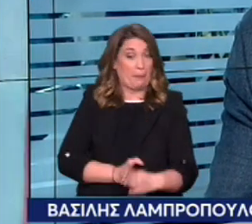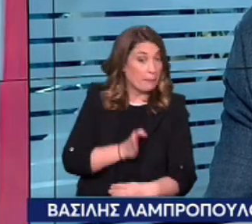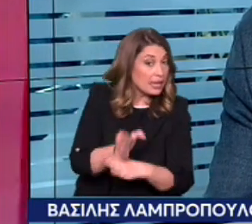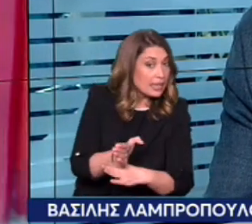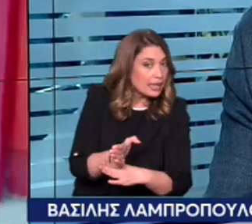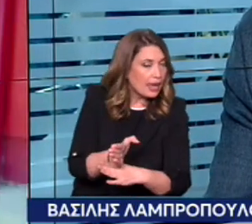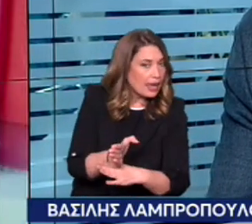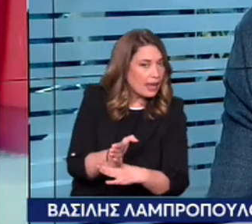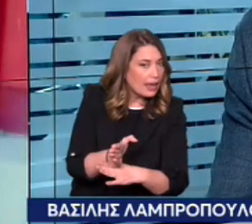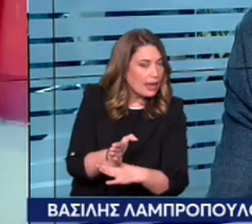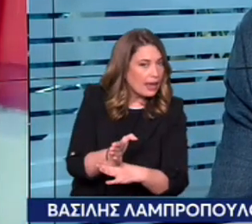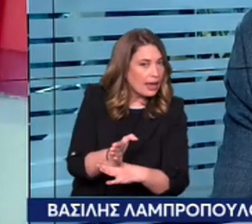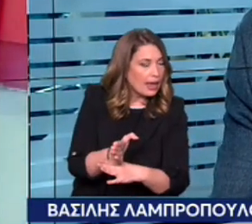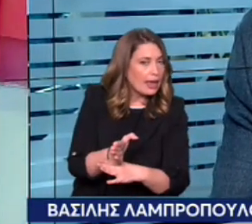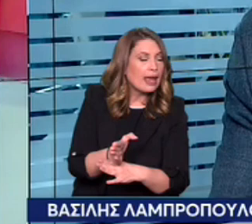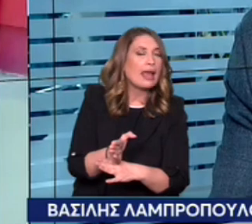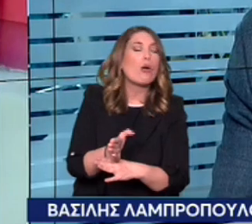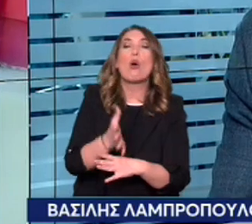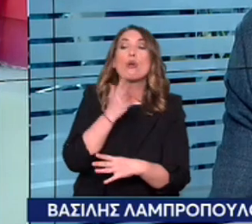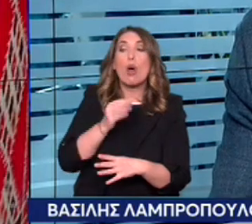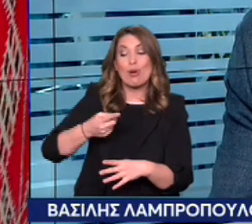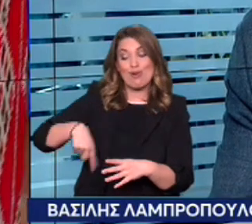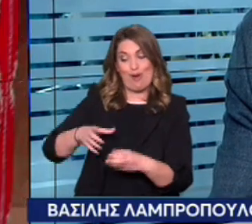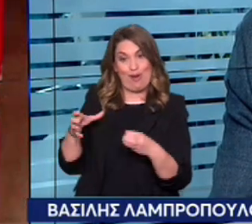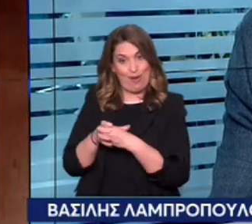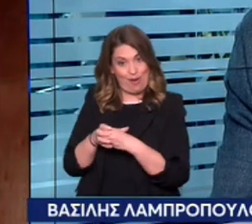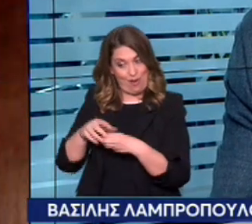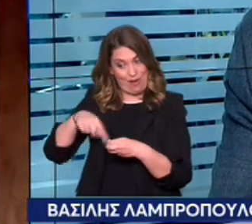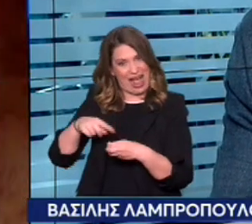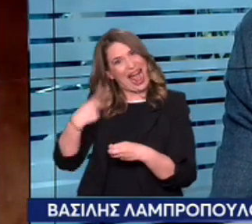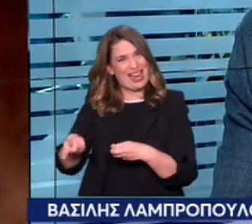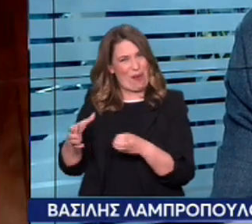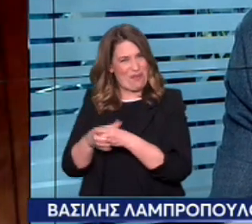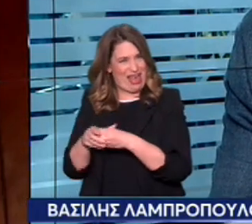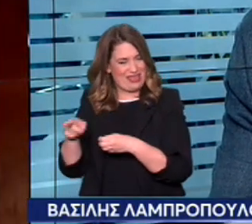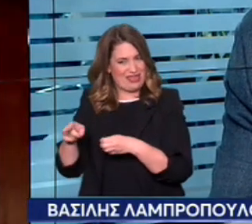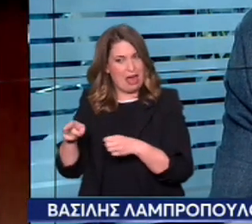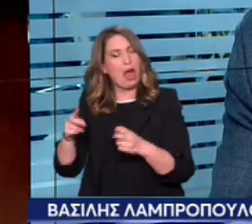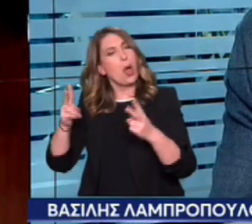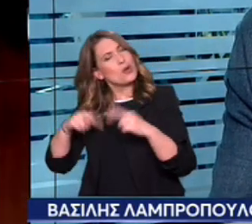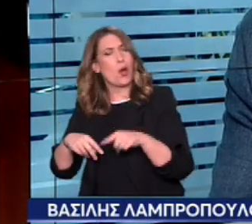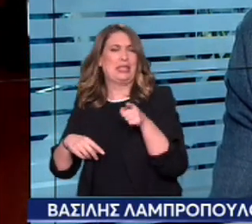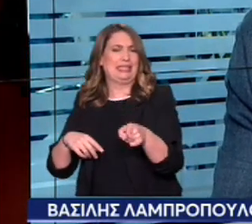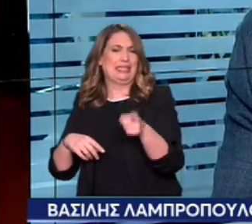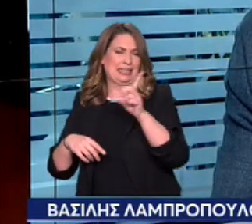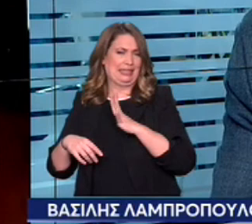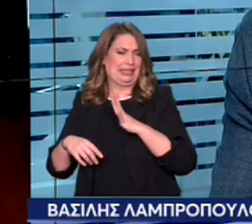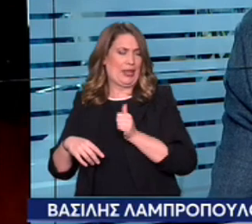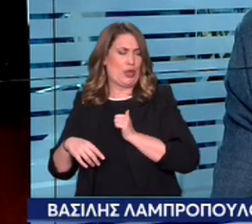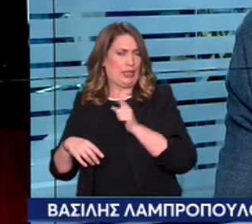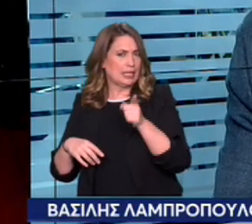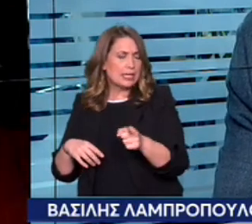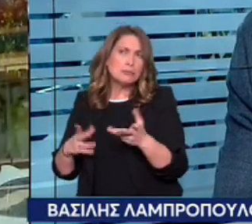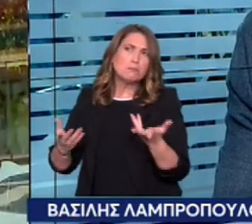γνώριζε κάποιο άλλος από τους ιδιοκτήτες μέσω άλλων προσώπων από τα πρόσωπα που σχετίζονται με το συγκεκριμένο μαγαζί. Οι ΜΕΝ